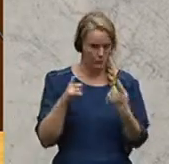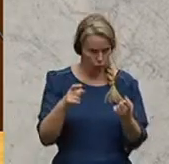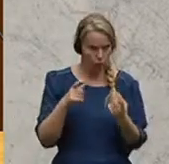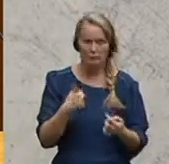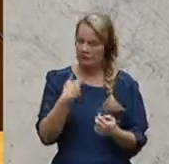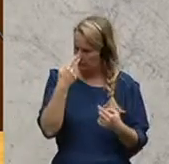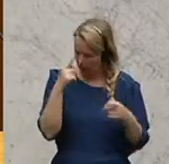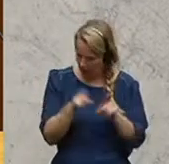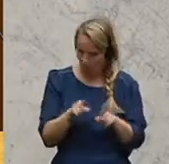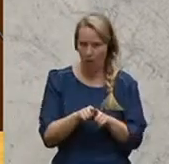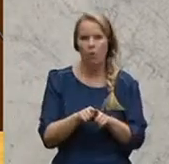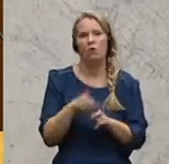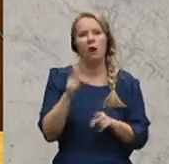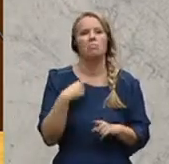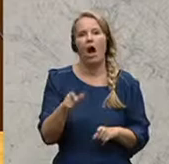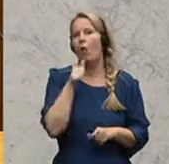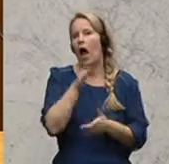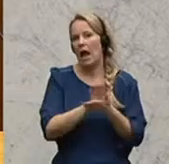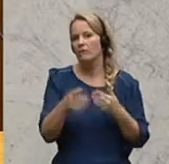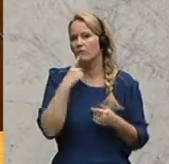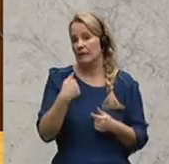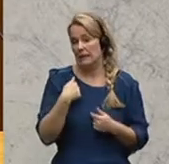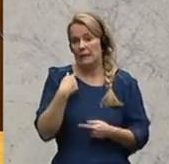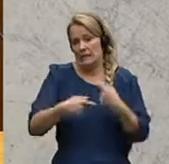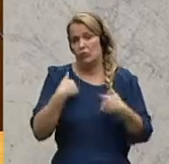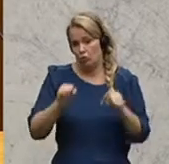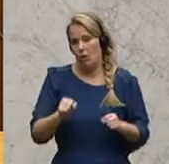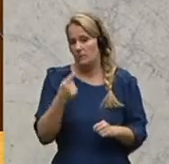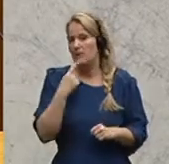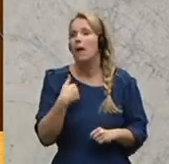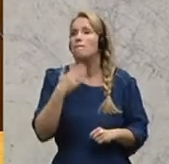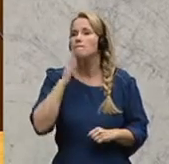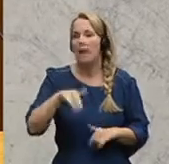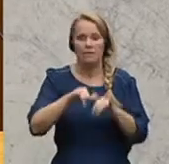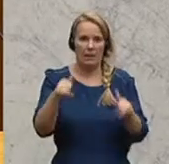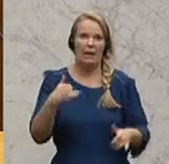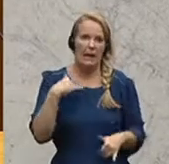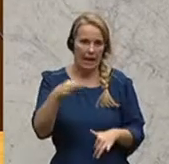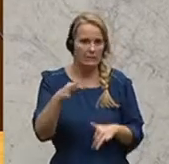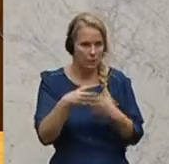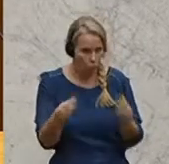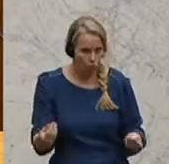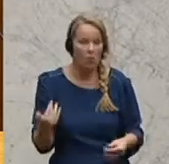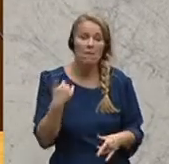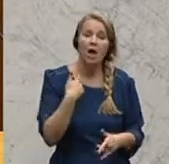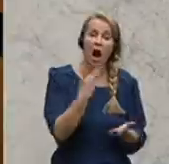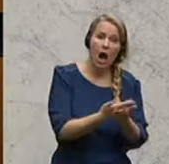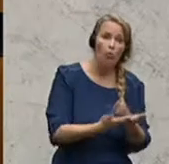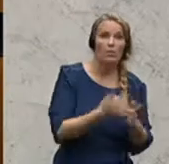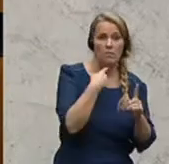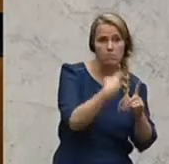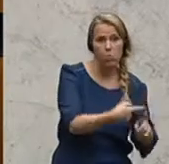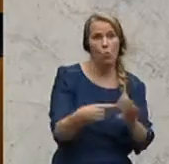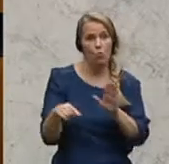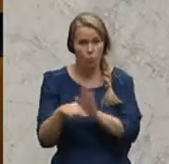das auch so, ich könnte mir das jetzt einfach machen und sagen, wir waren ja immer schon für die Petbank, was nachweislich stimmt. Aber es hat Argumente dafür und dagegen gegeben.